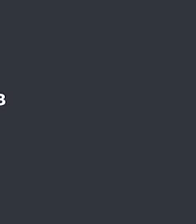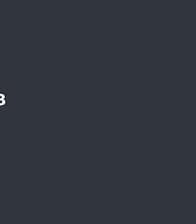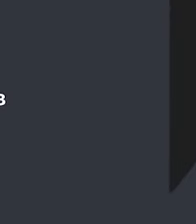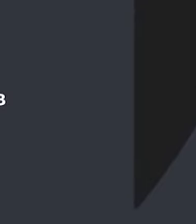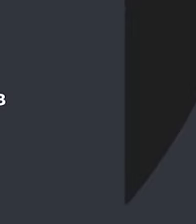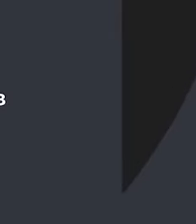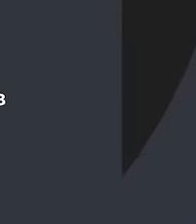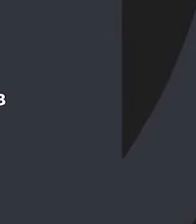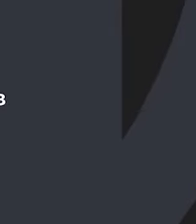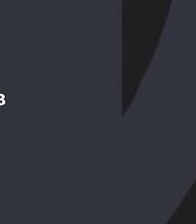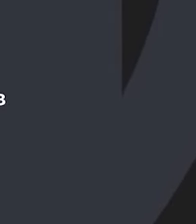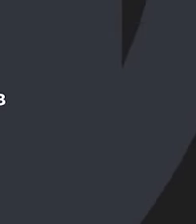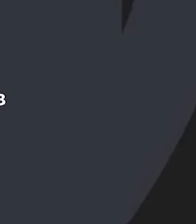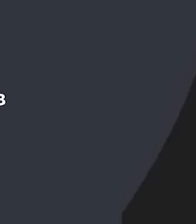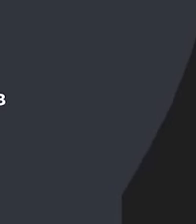будущее.